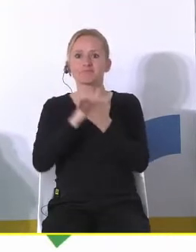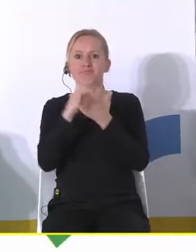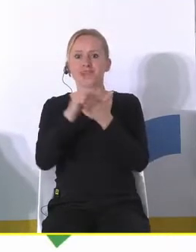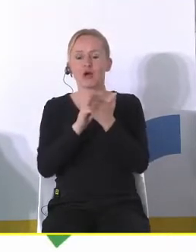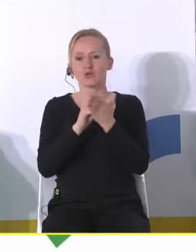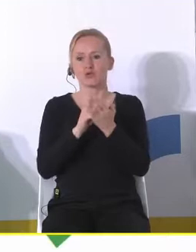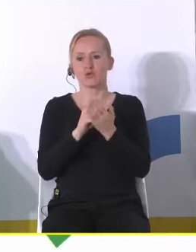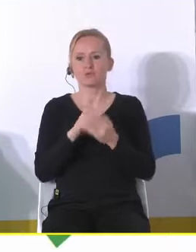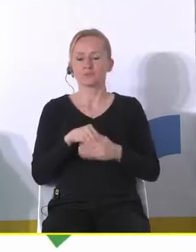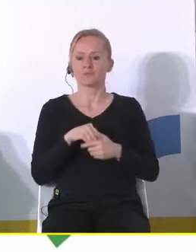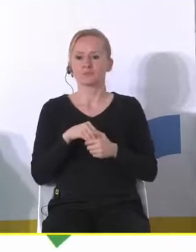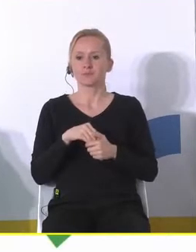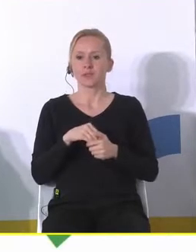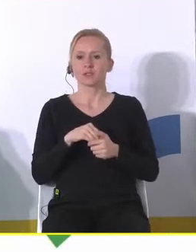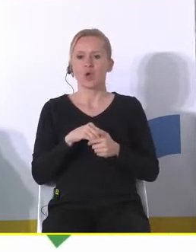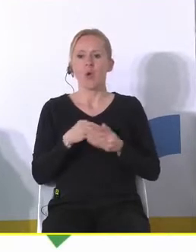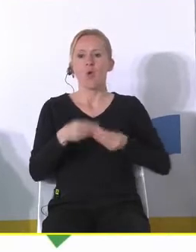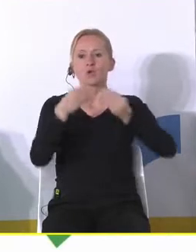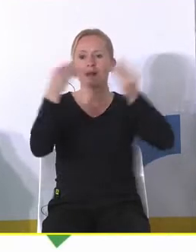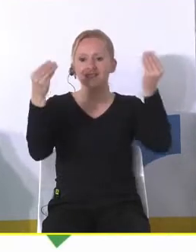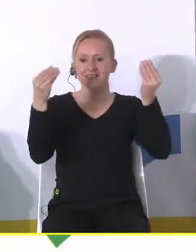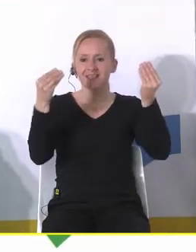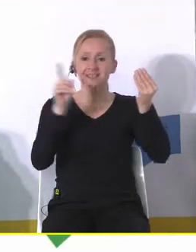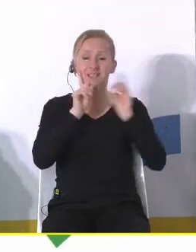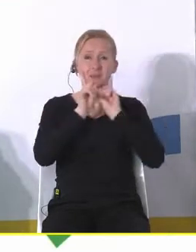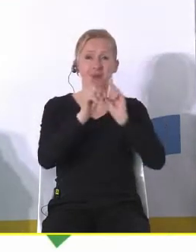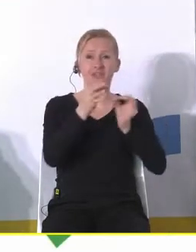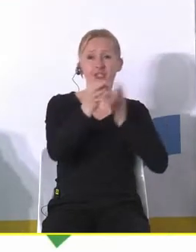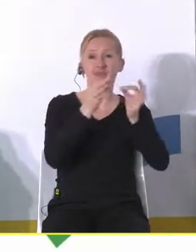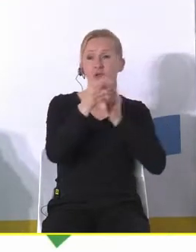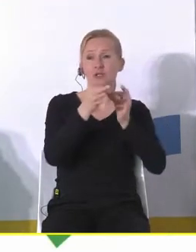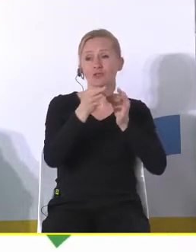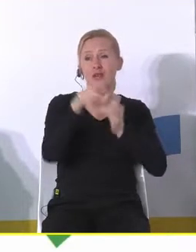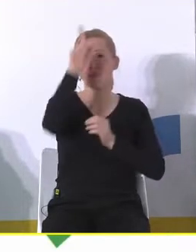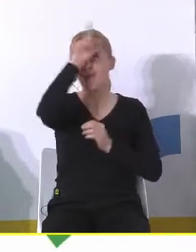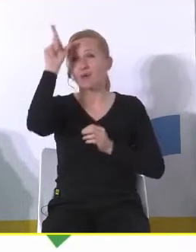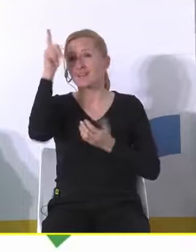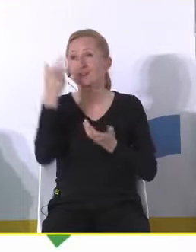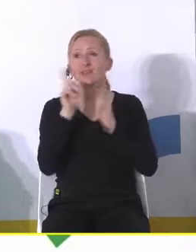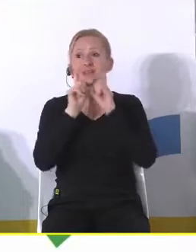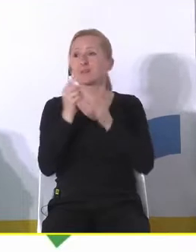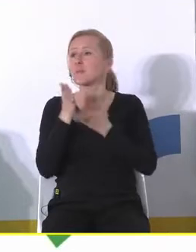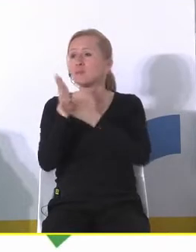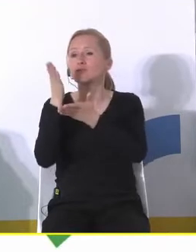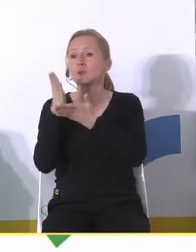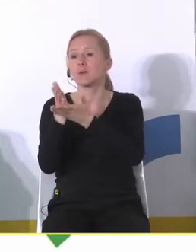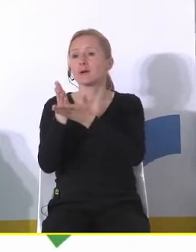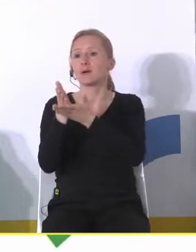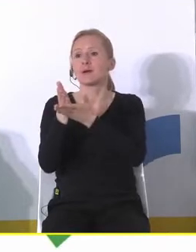Profesor mówił że urbanizacja nigdy i to historycznie demograficznie można pokazać nie służyła